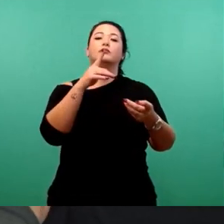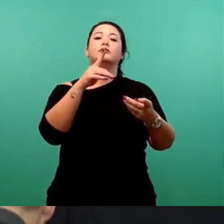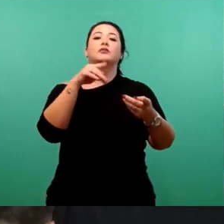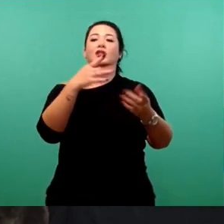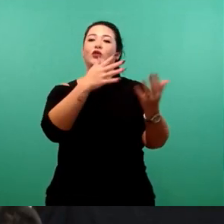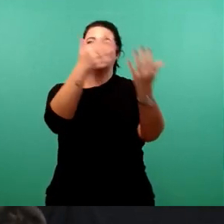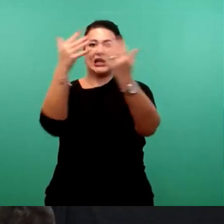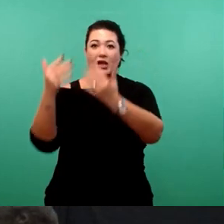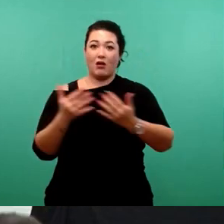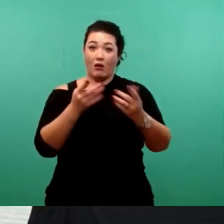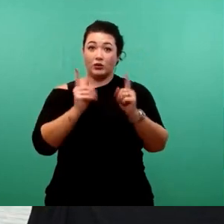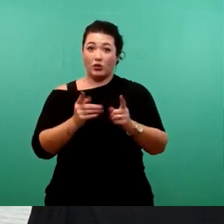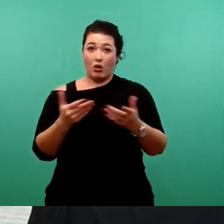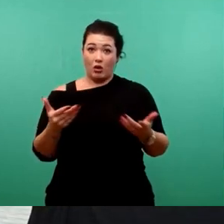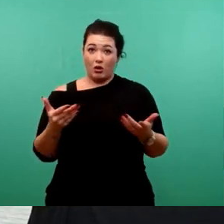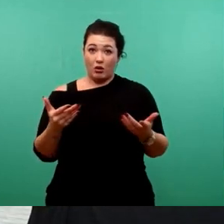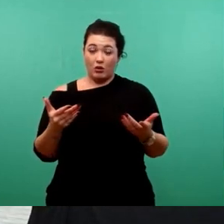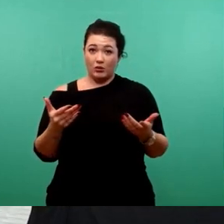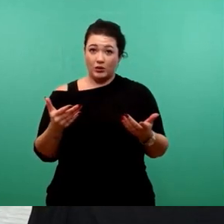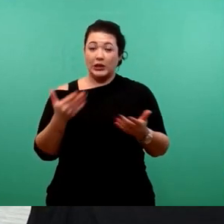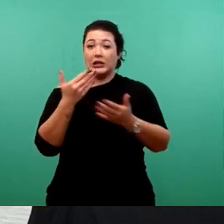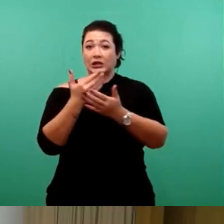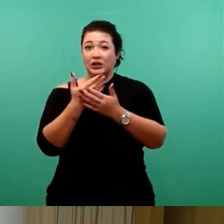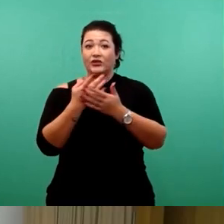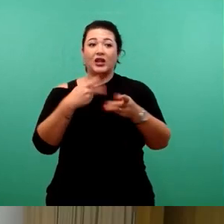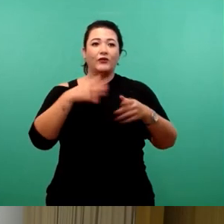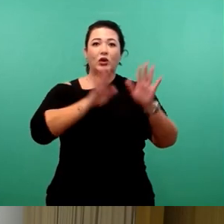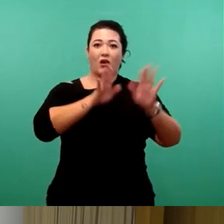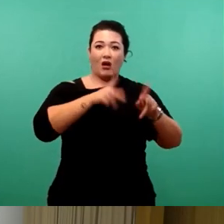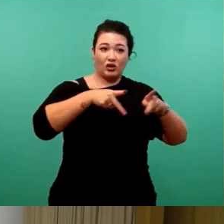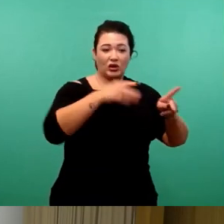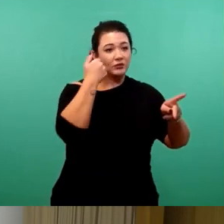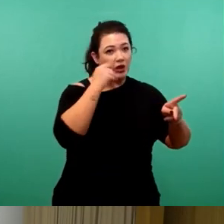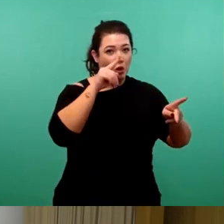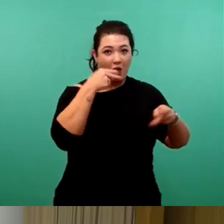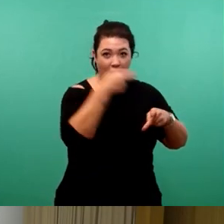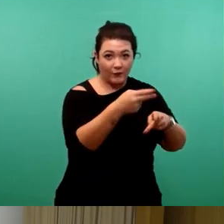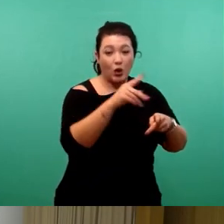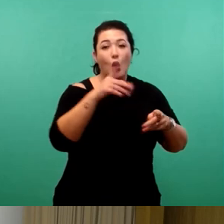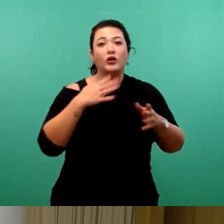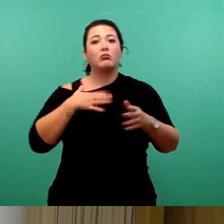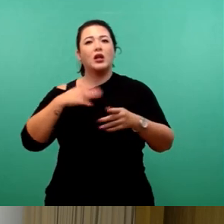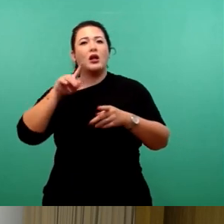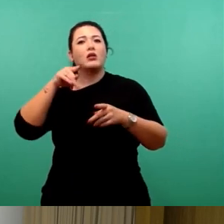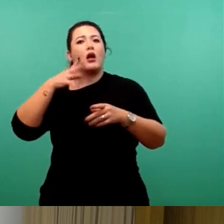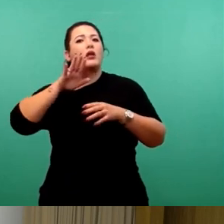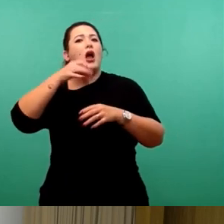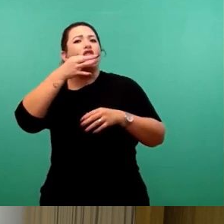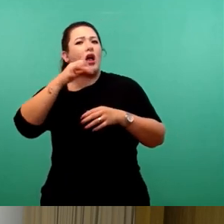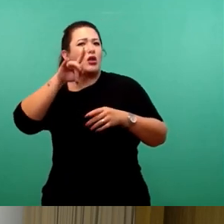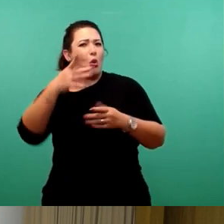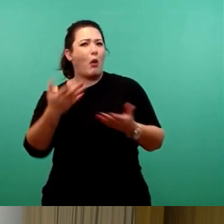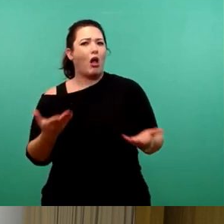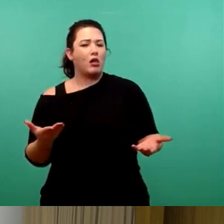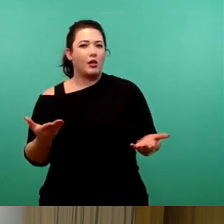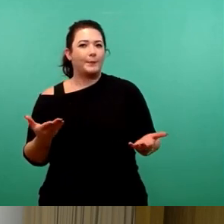stattfinden soll. Also erstens die Frage zur Theaterstraße bitte nochmal beantworten und zweitens meine Nachfrage auch. Also zunächst